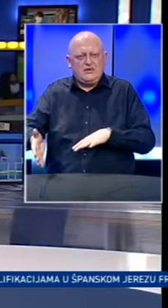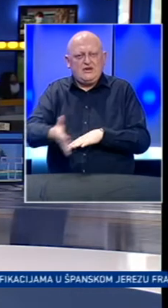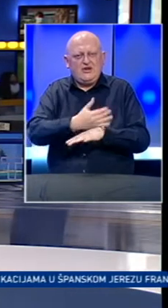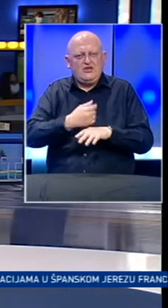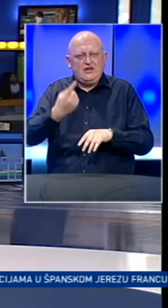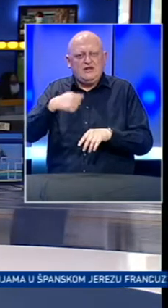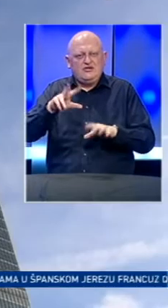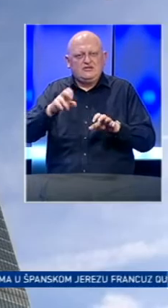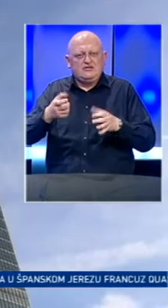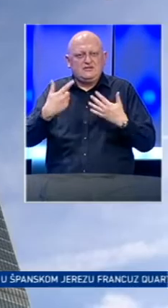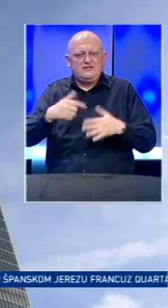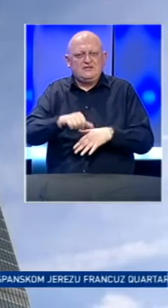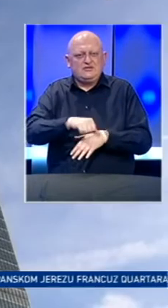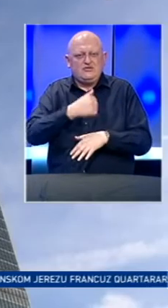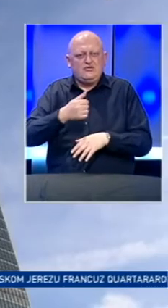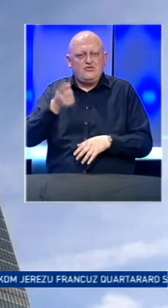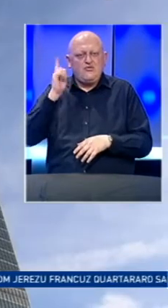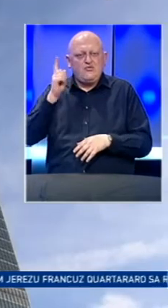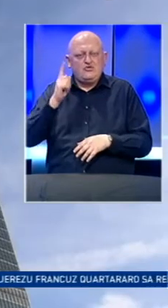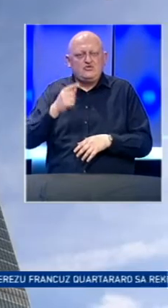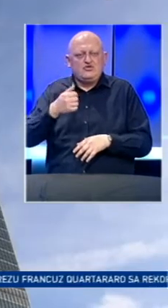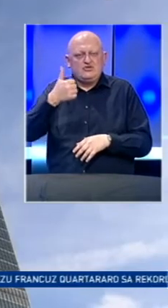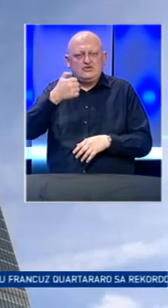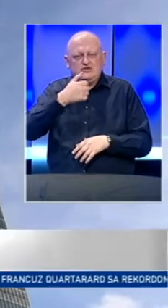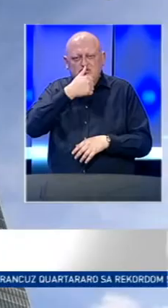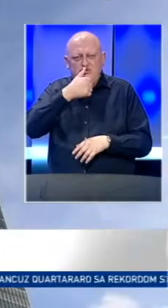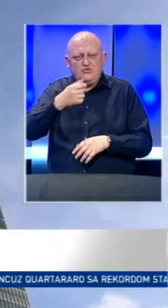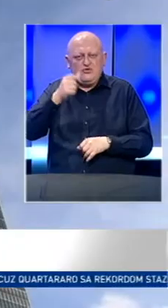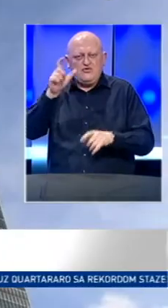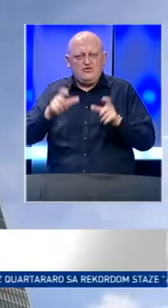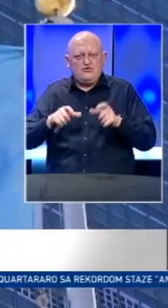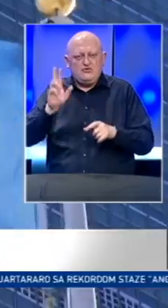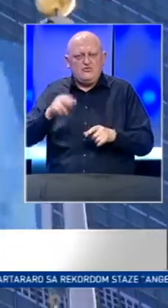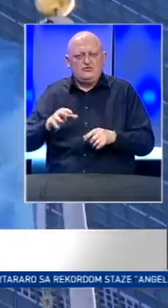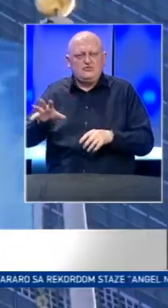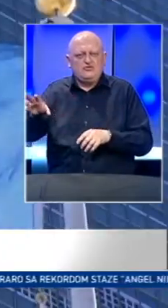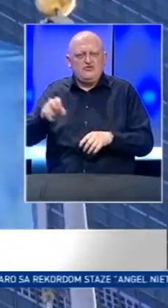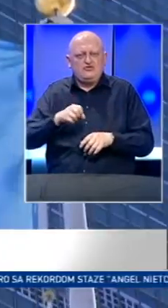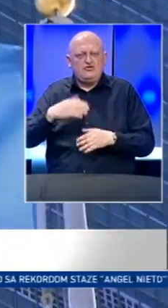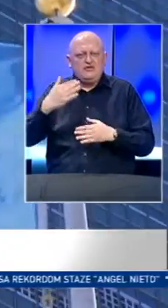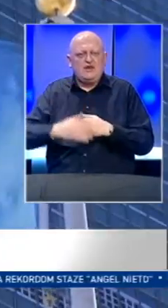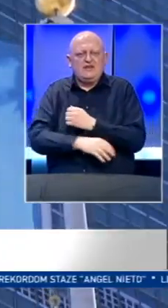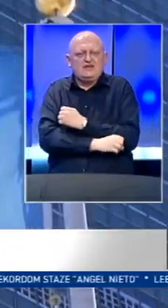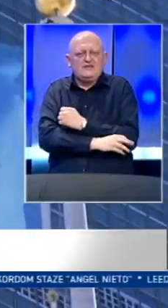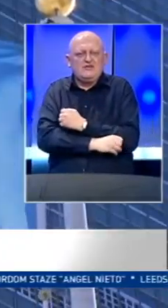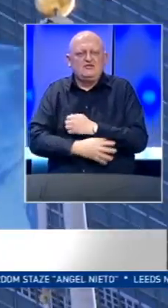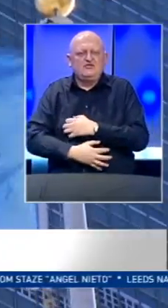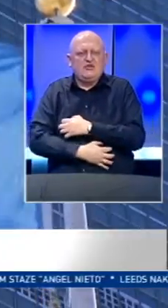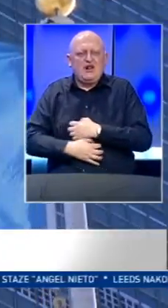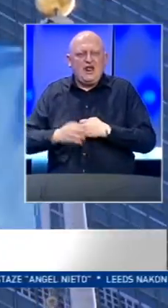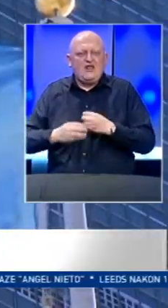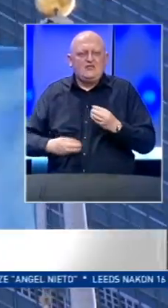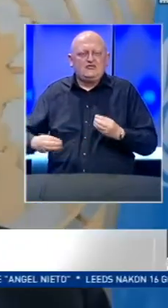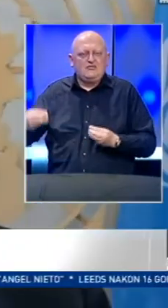prihoda od 1870. godine. Upozorio je da stotinu milijuna ljudi može biti uvučeno u krajnje siromaštvo,